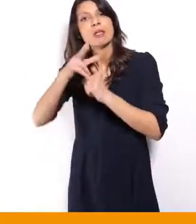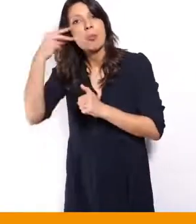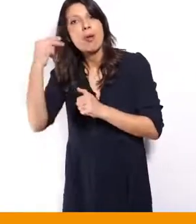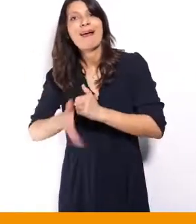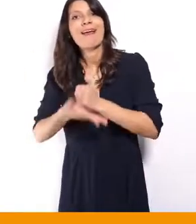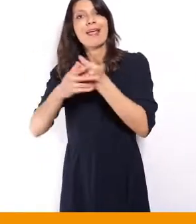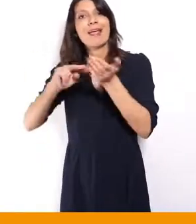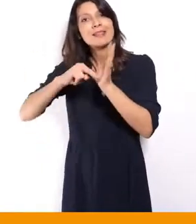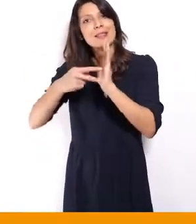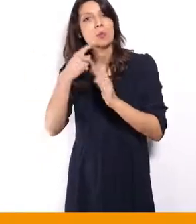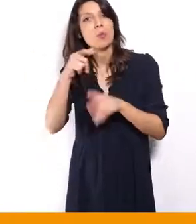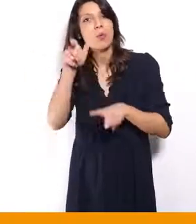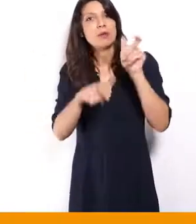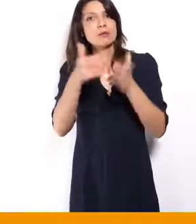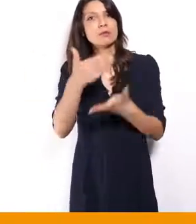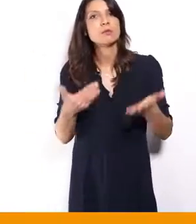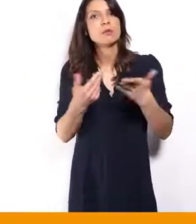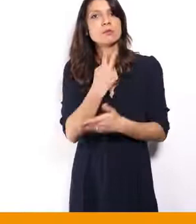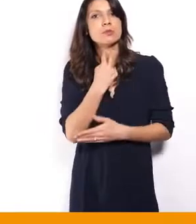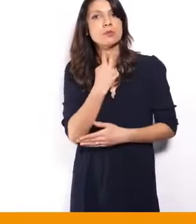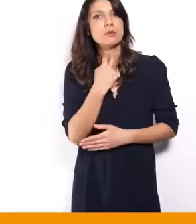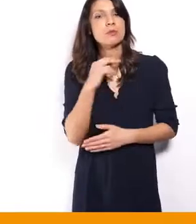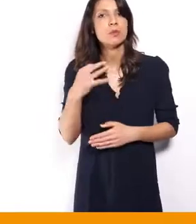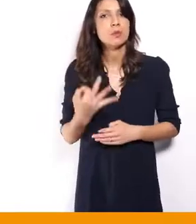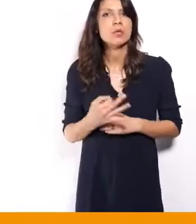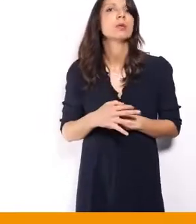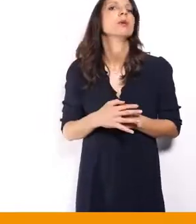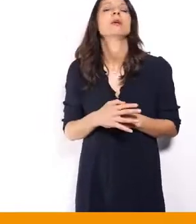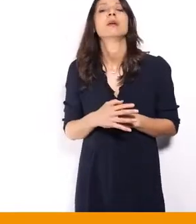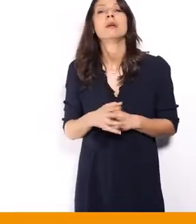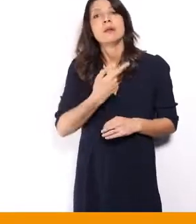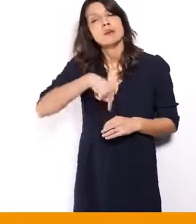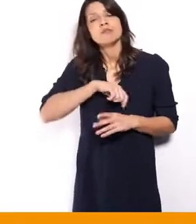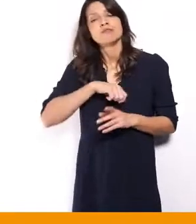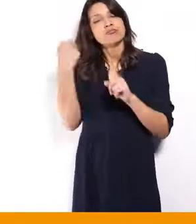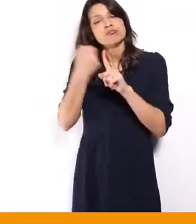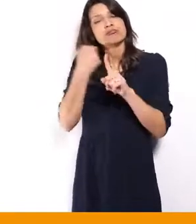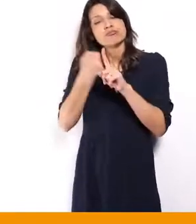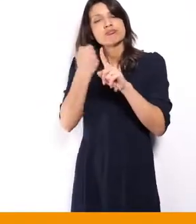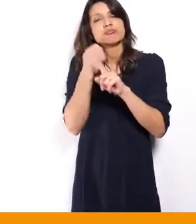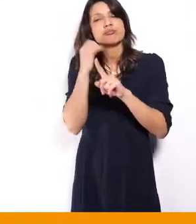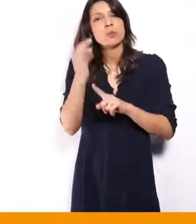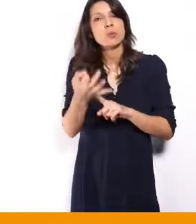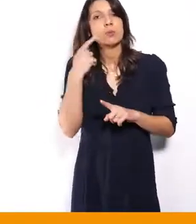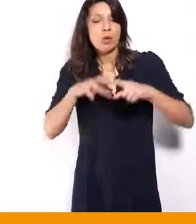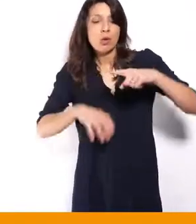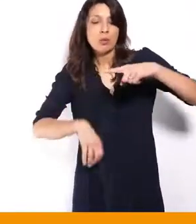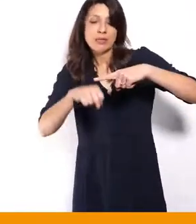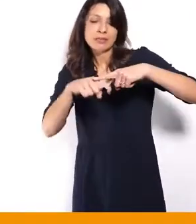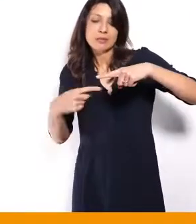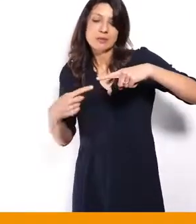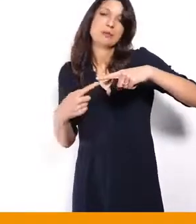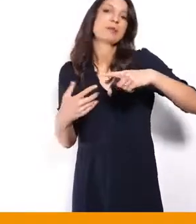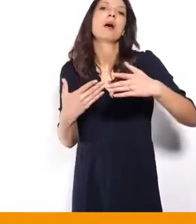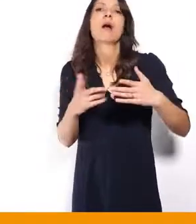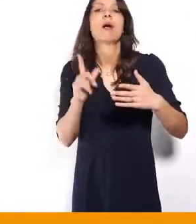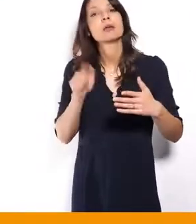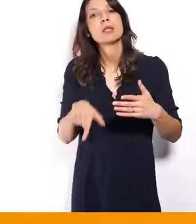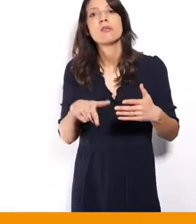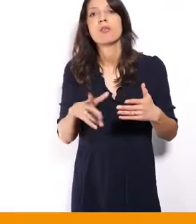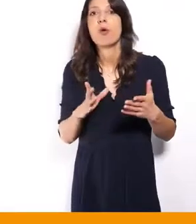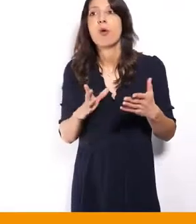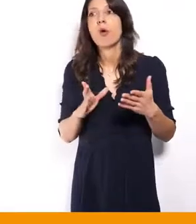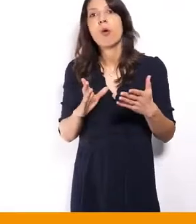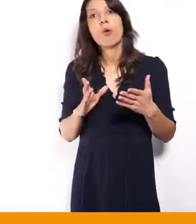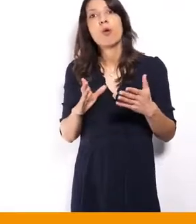les personnes. C'est vrai que nous, on milite beaucoup pour que cette compensation soit prise de manière intégrale